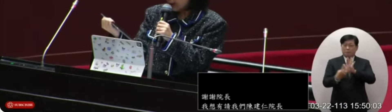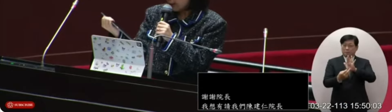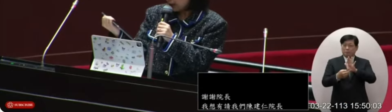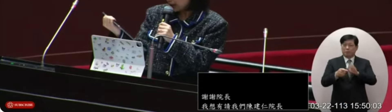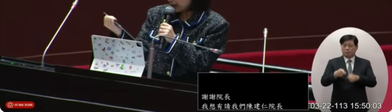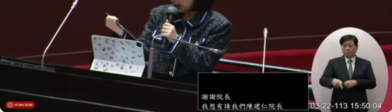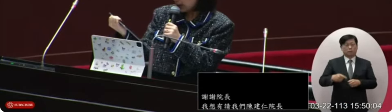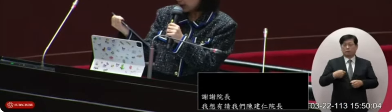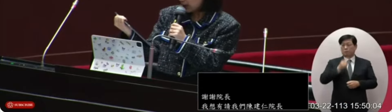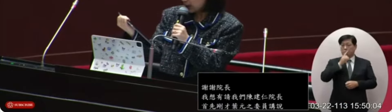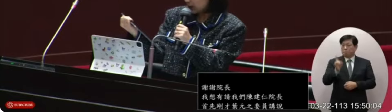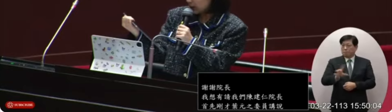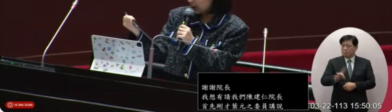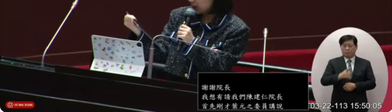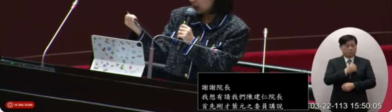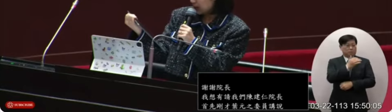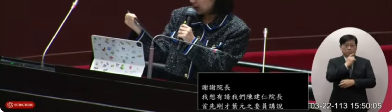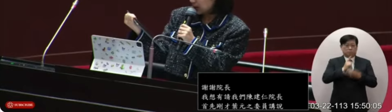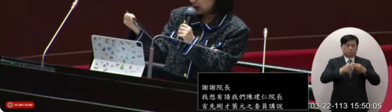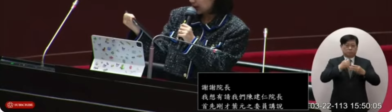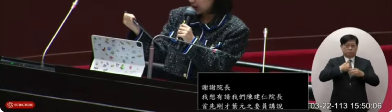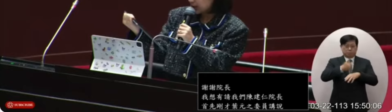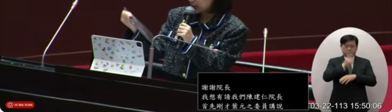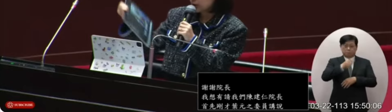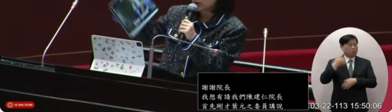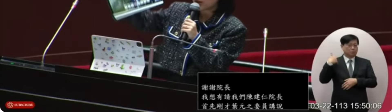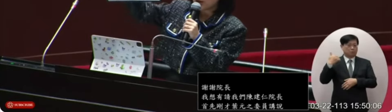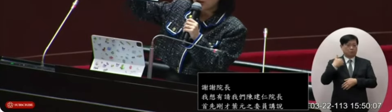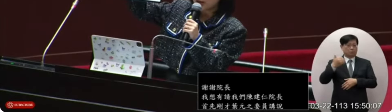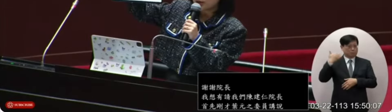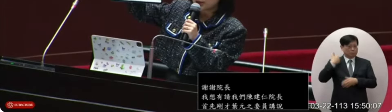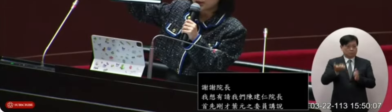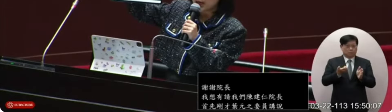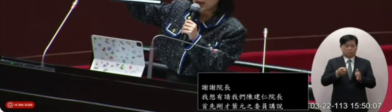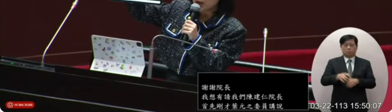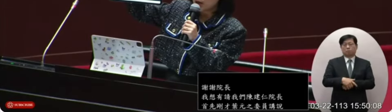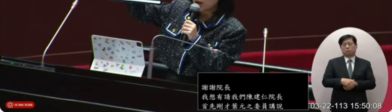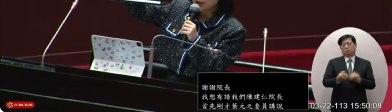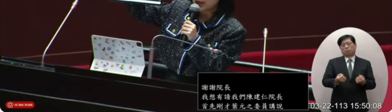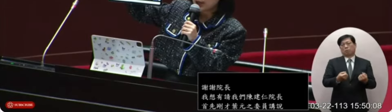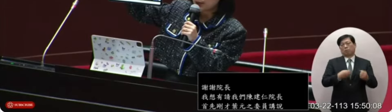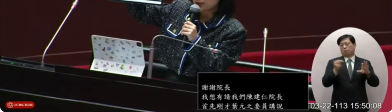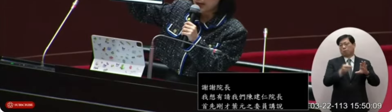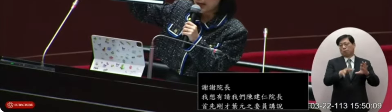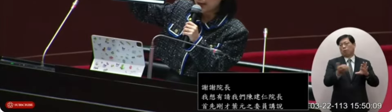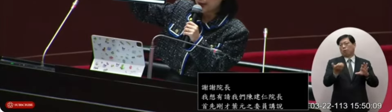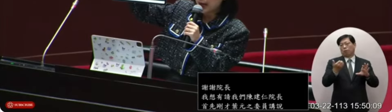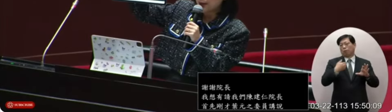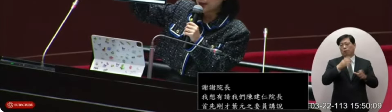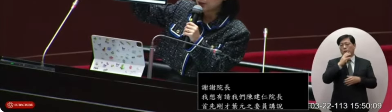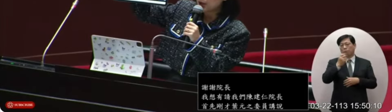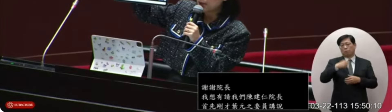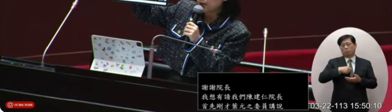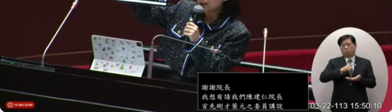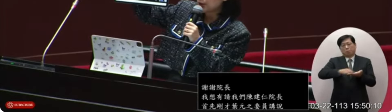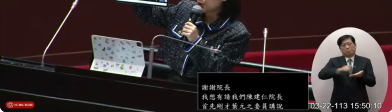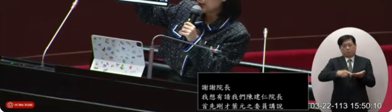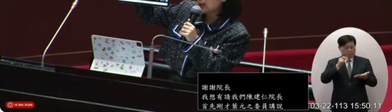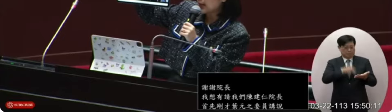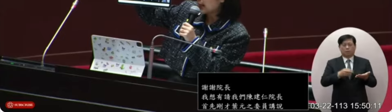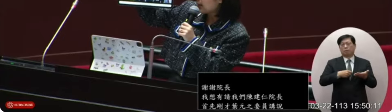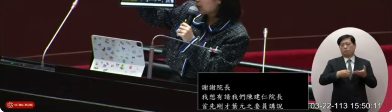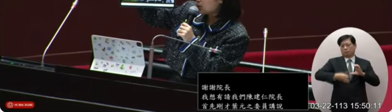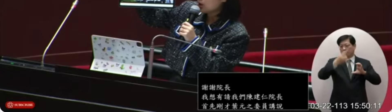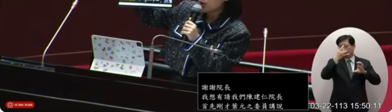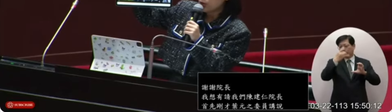說呢這個他沒有講陳耀翔說沒有講說是前一任的事情啊就在這裡啊他剛剛沒有帶iPad上來